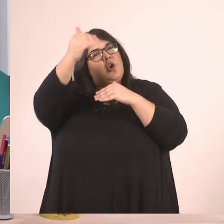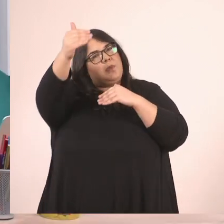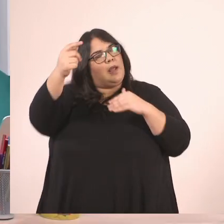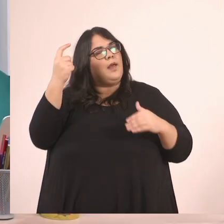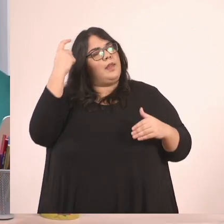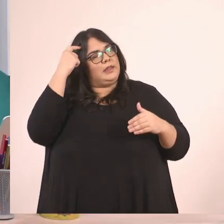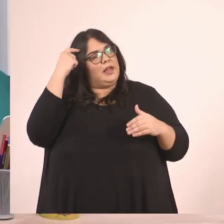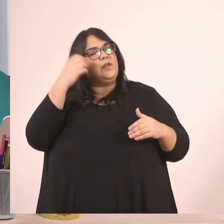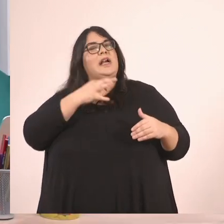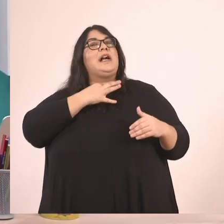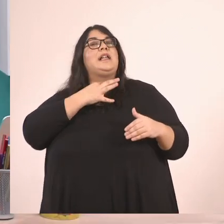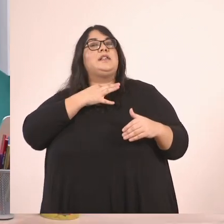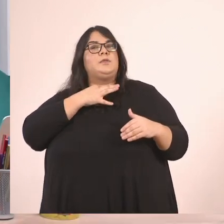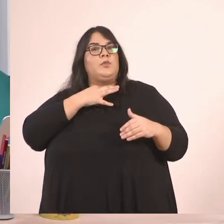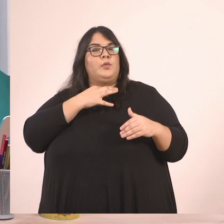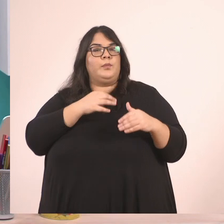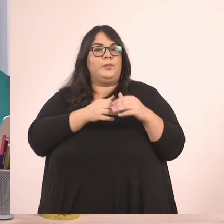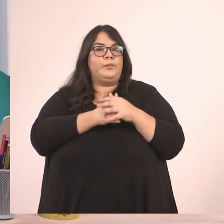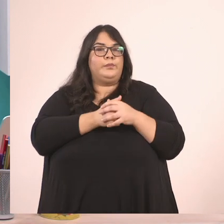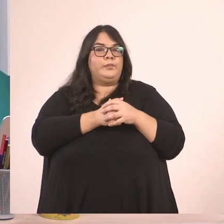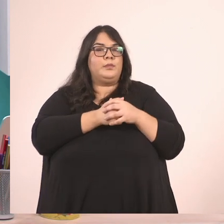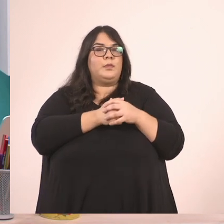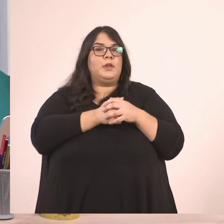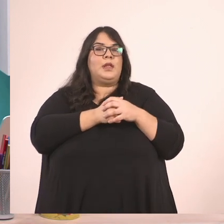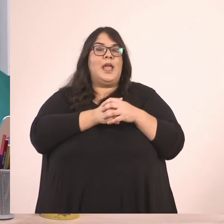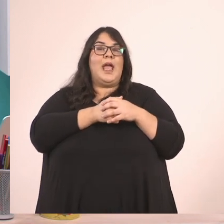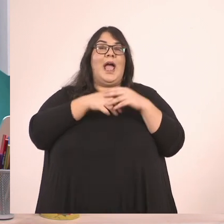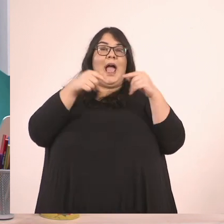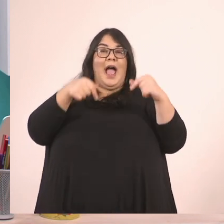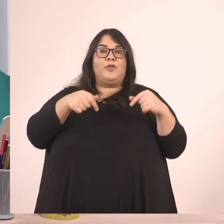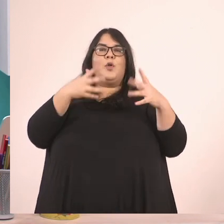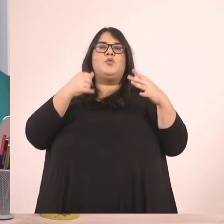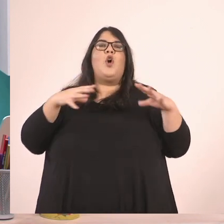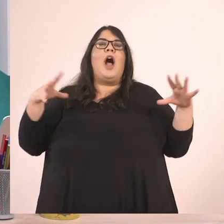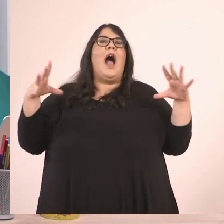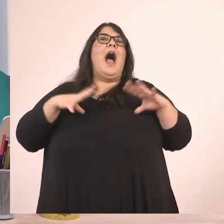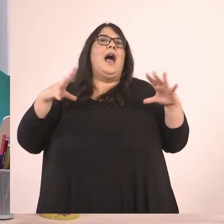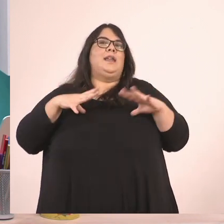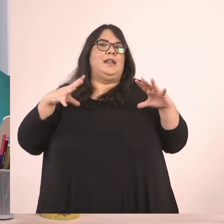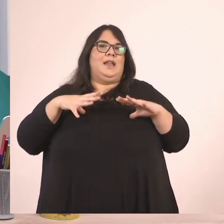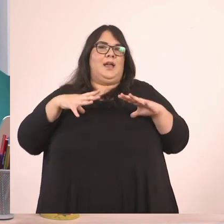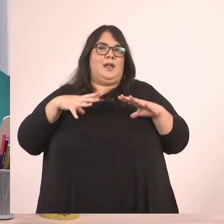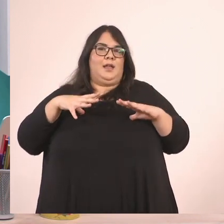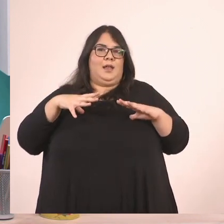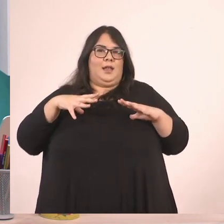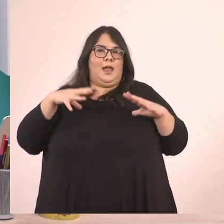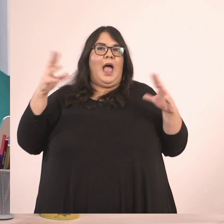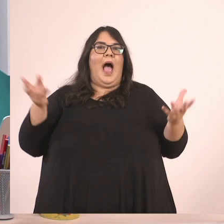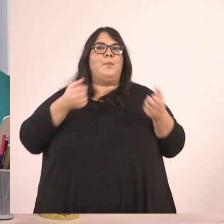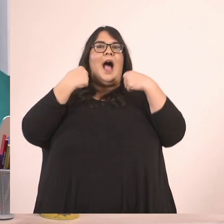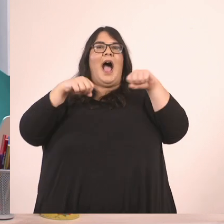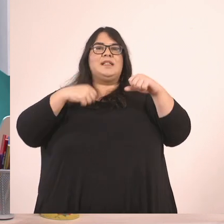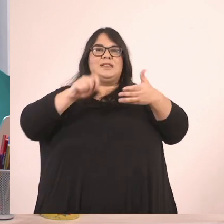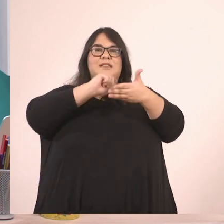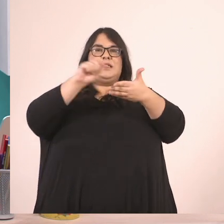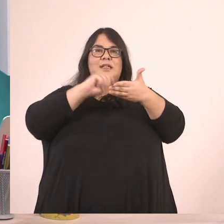θα τη δείτε αργότερα. Είναι πολύ πιο εύκριστο στις πράξεις να δουλεύω με